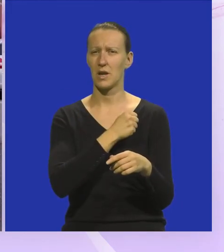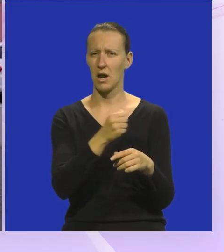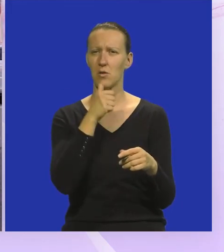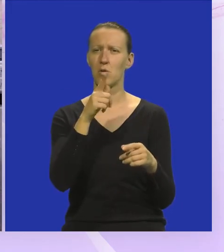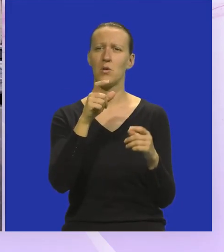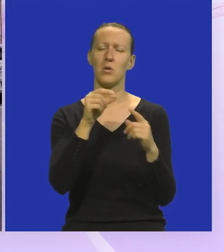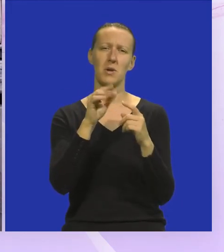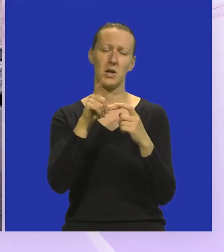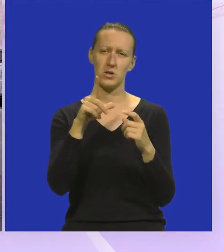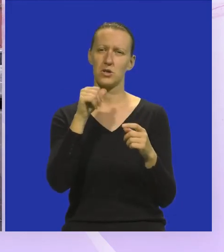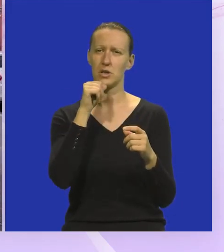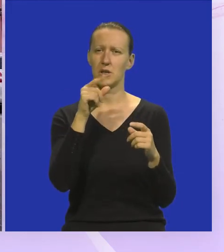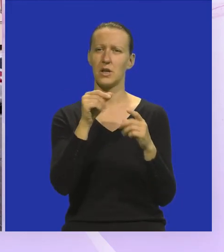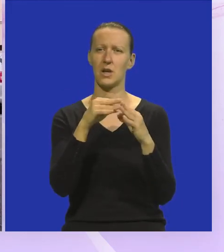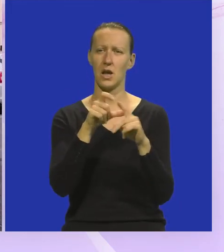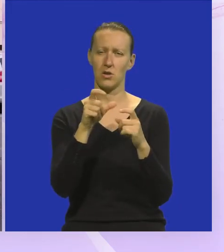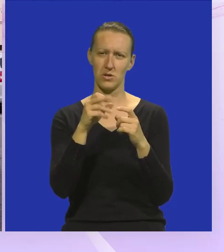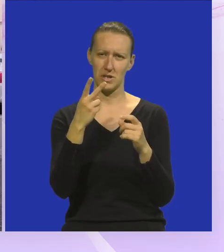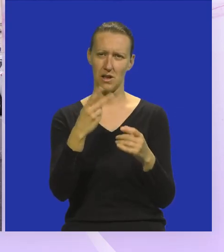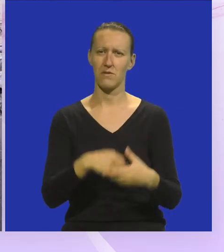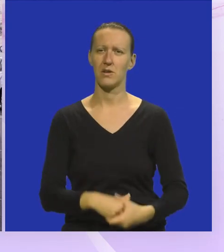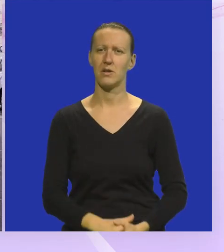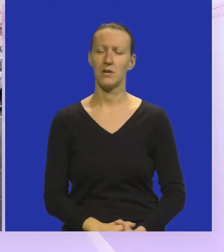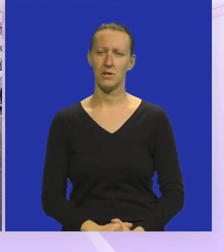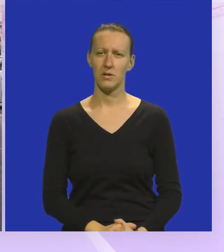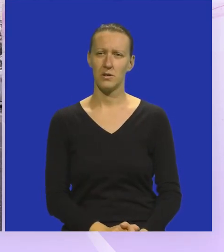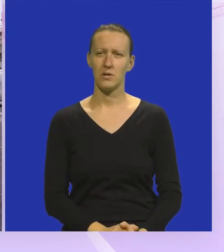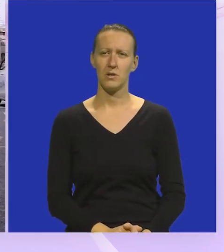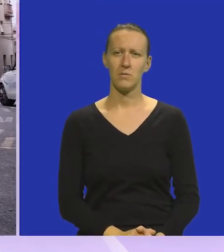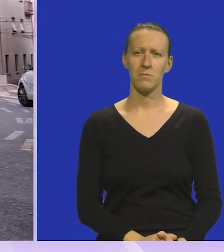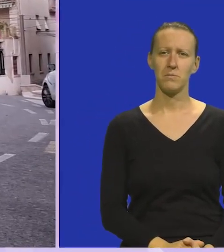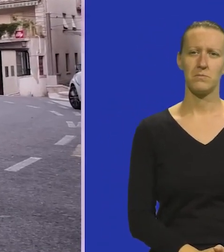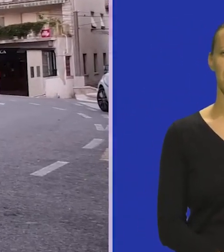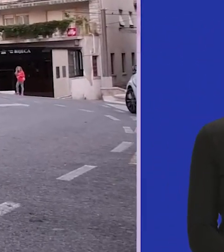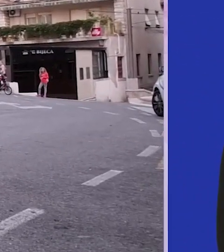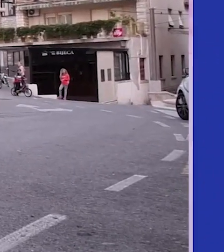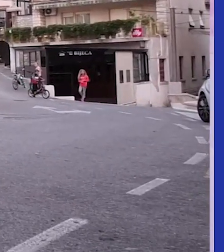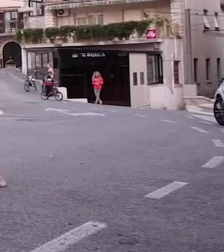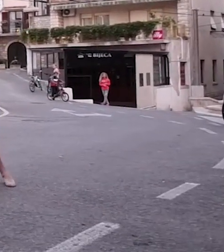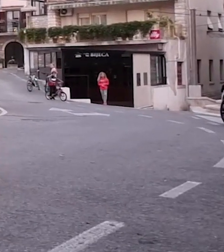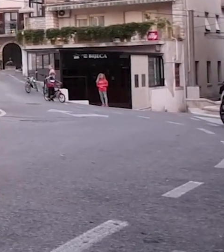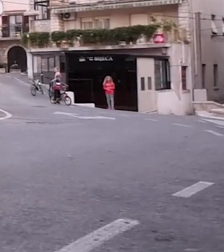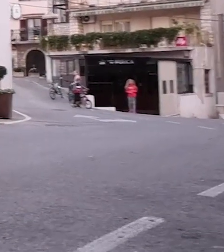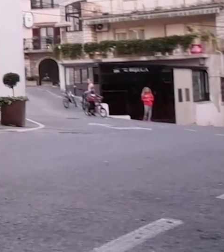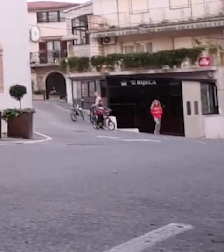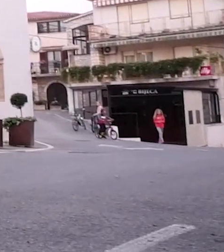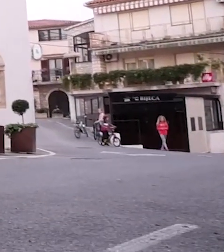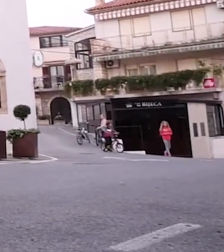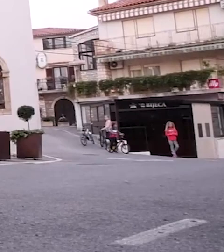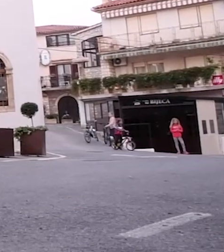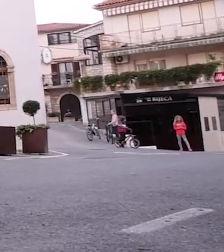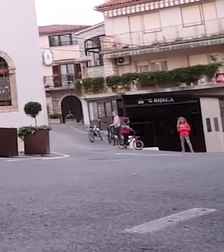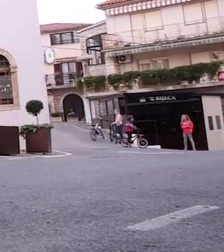izvedbi Lucije Peršić i Ines Radoslav. Pogledajmo pjesmu Superhero To hold the